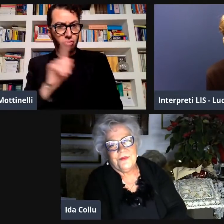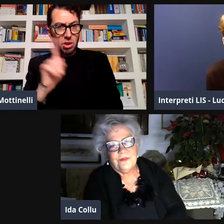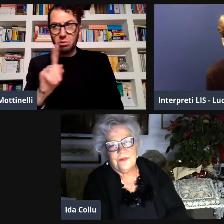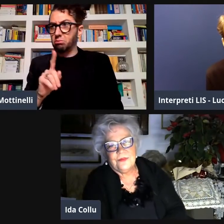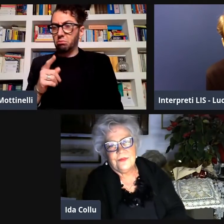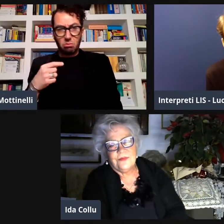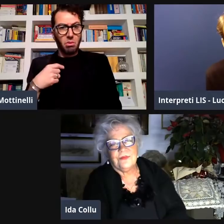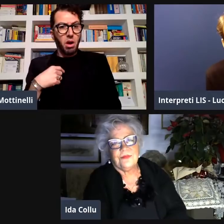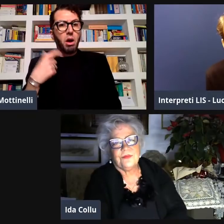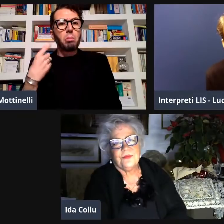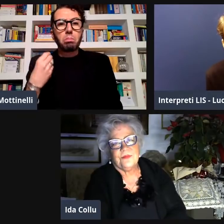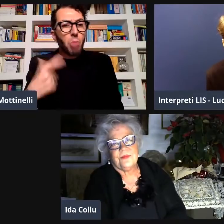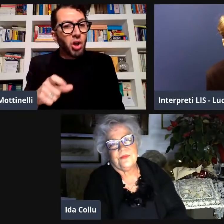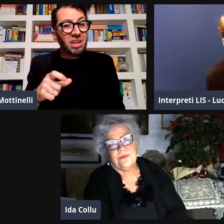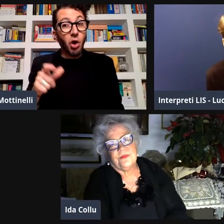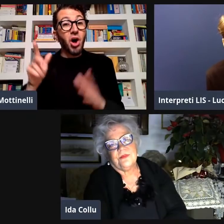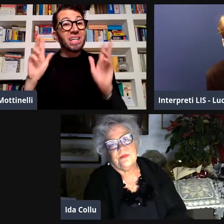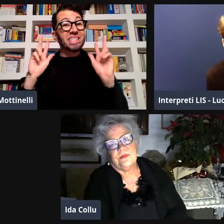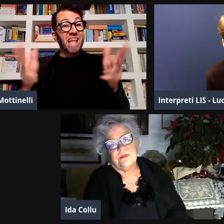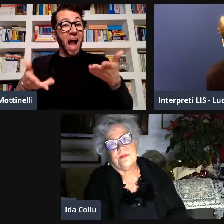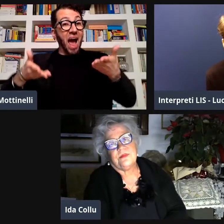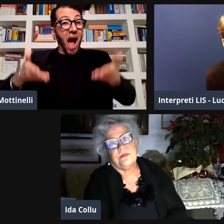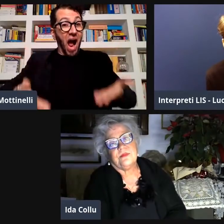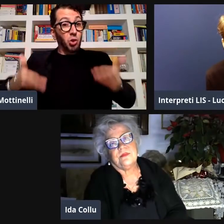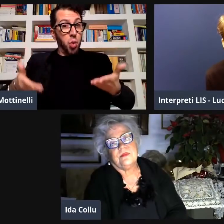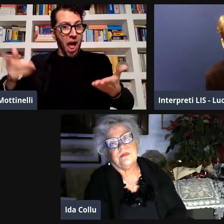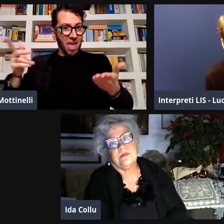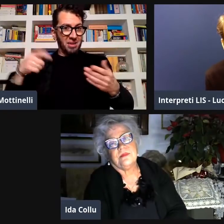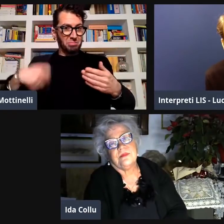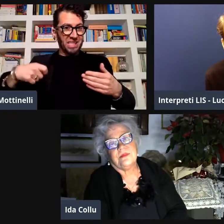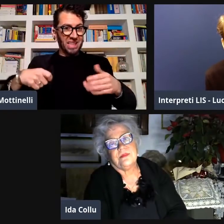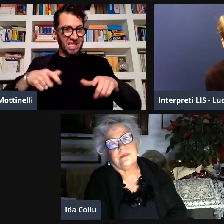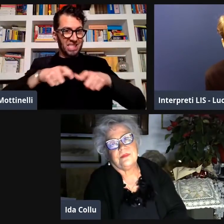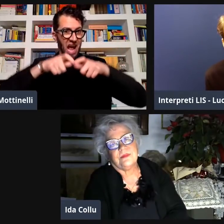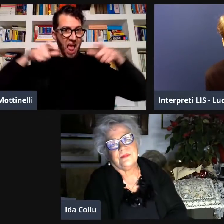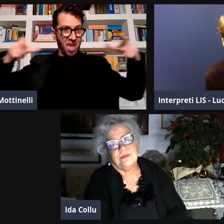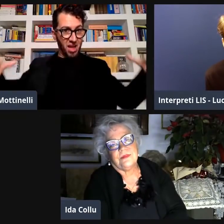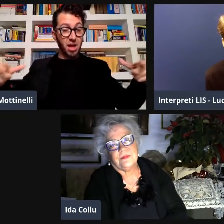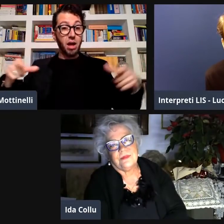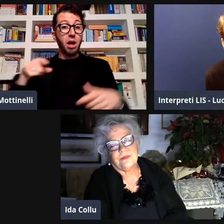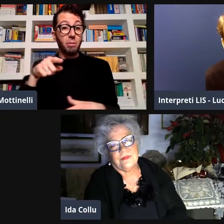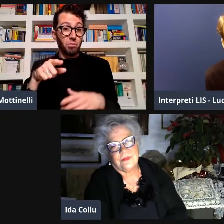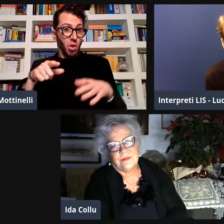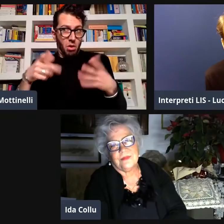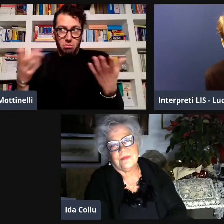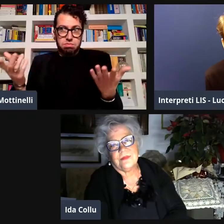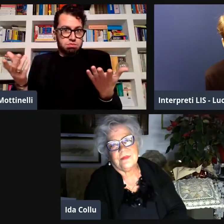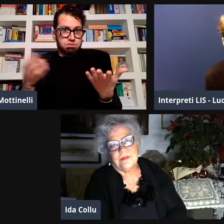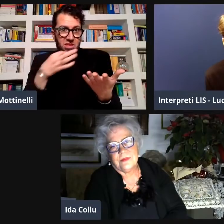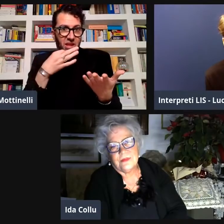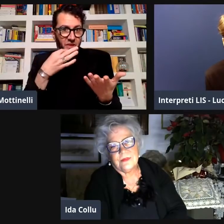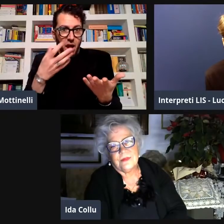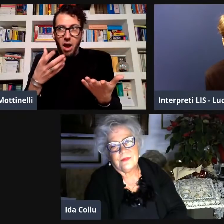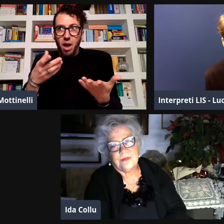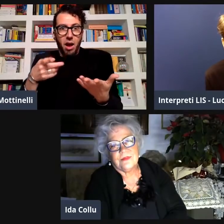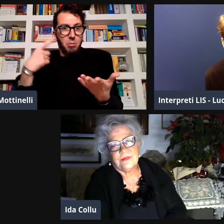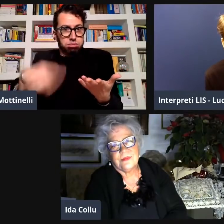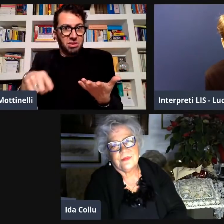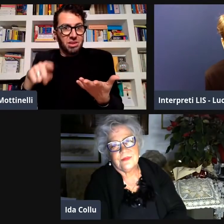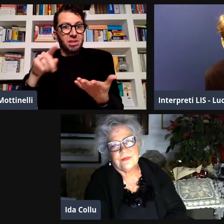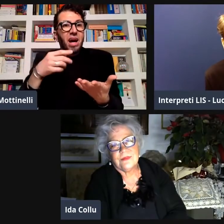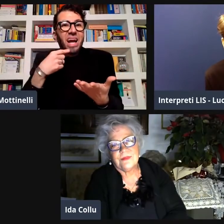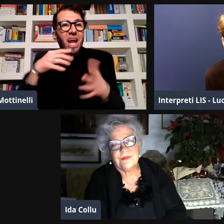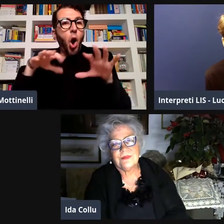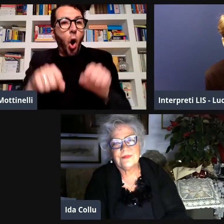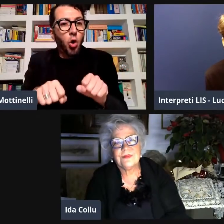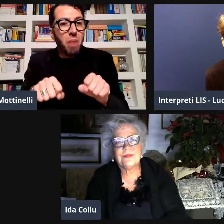e questa cosa lei non l'ha proprio mandata giù perché la sala attuale di presidenza più grande